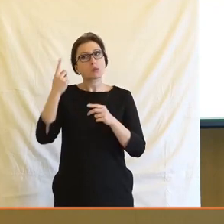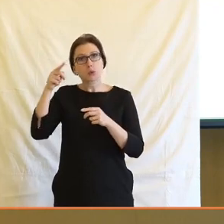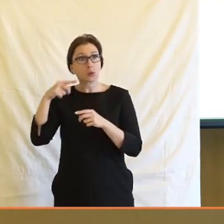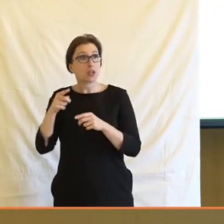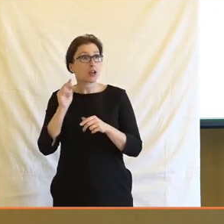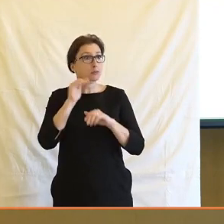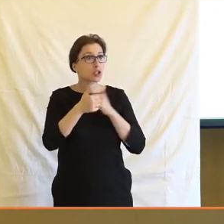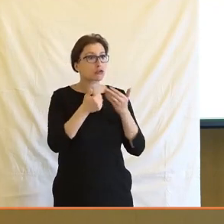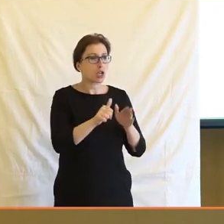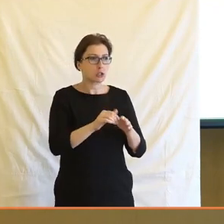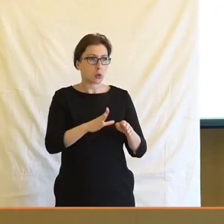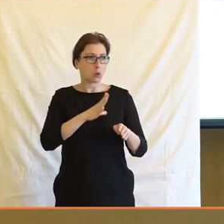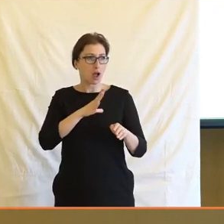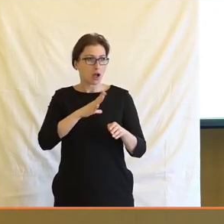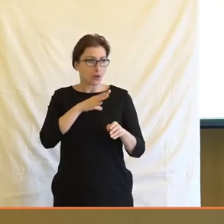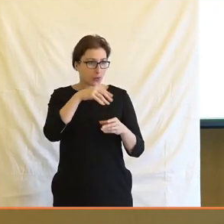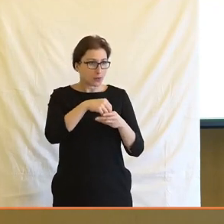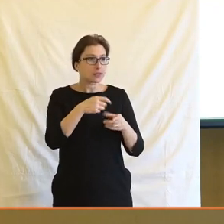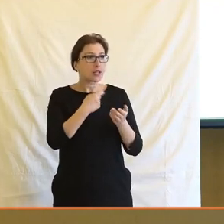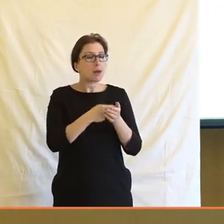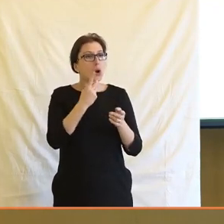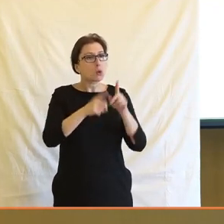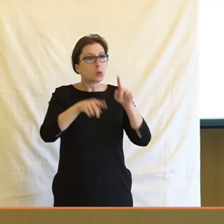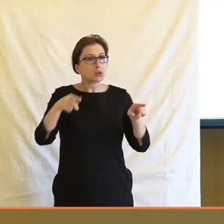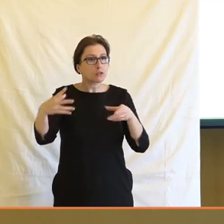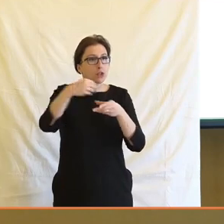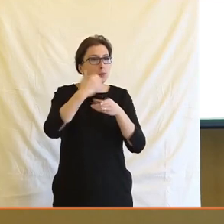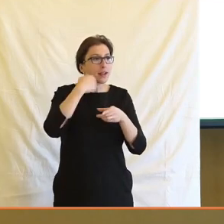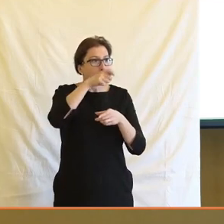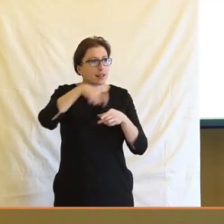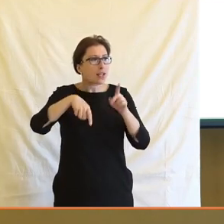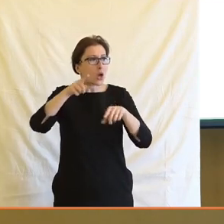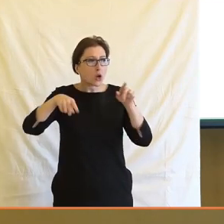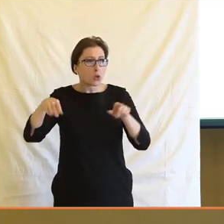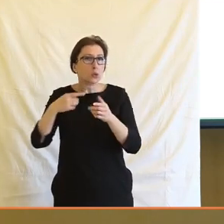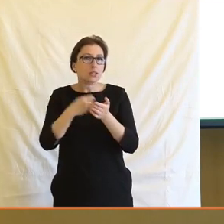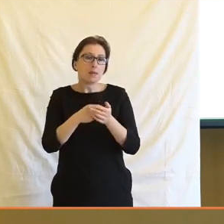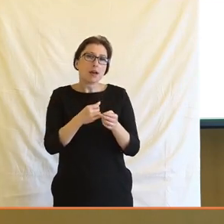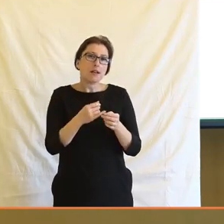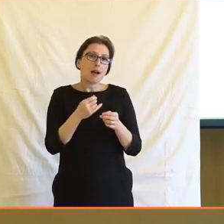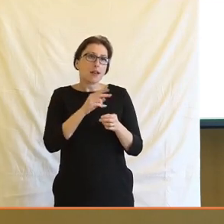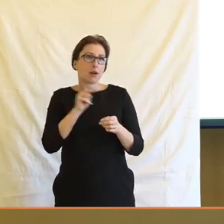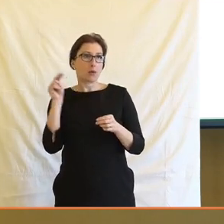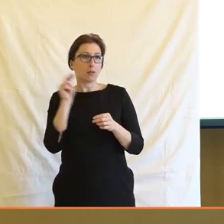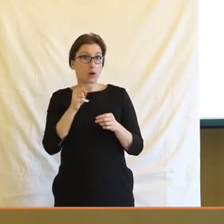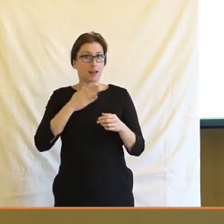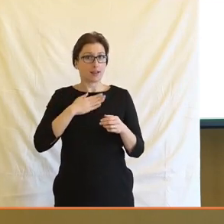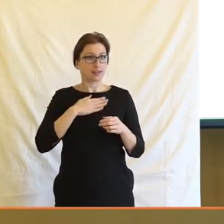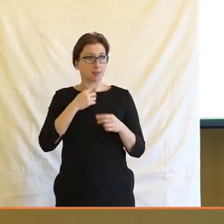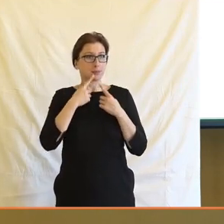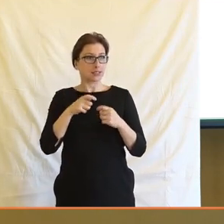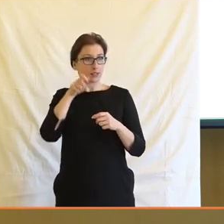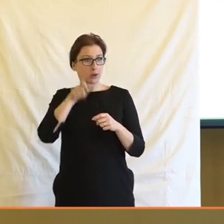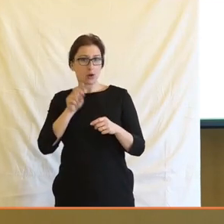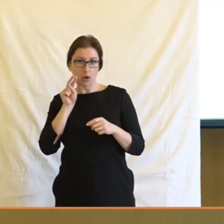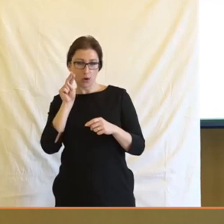obvyklé. To znamená, že i to rozložení je už natolik zajímavé, že se s tím co si pracovat dá i z takových oborů, jako jsem já. Přestože